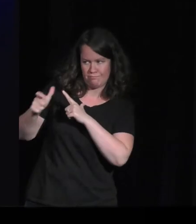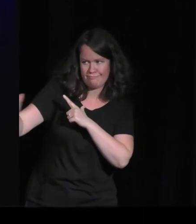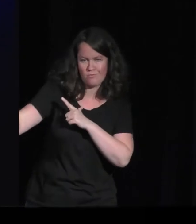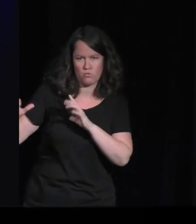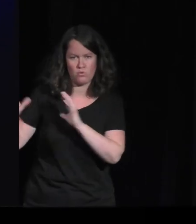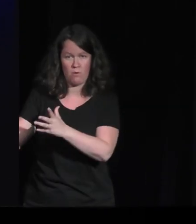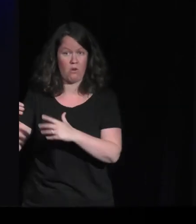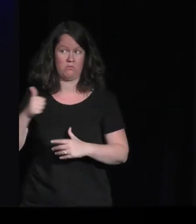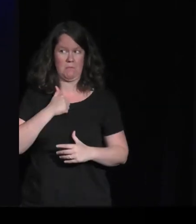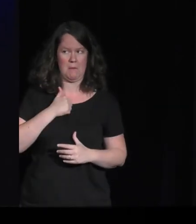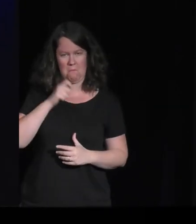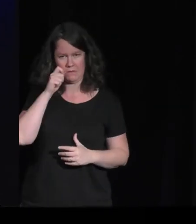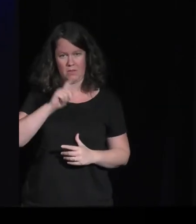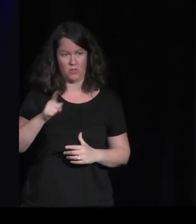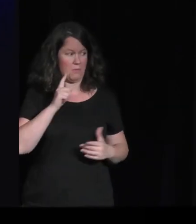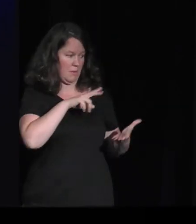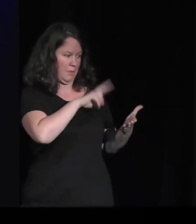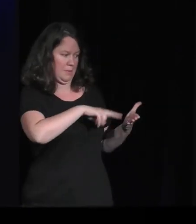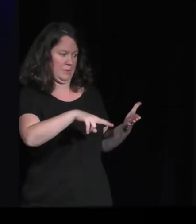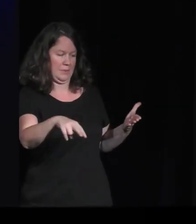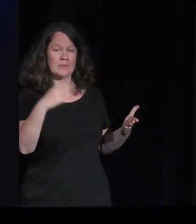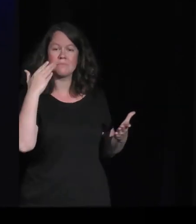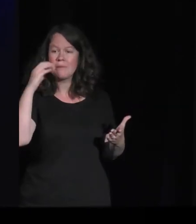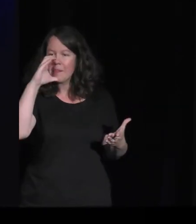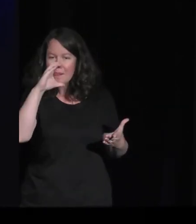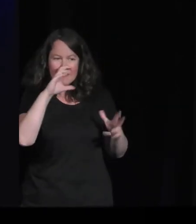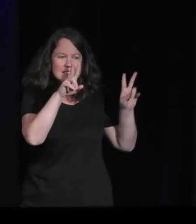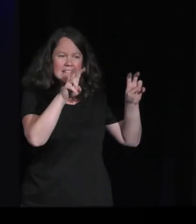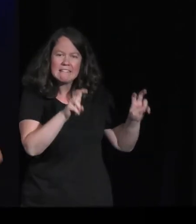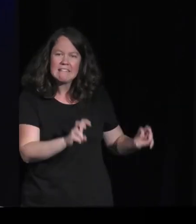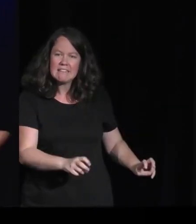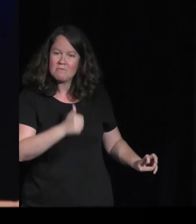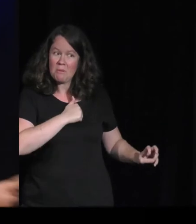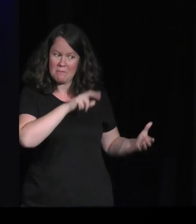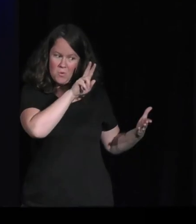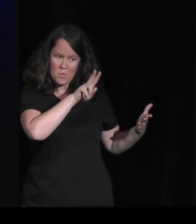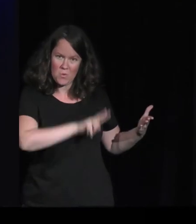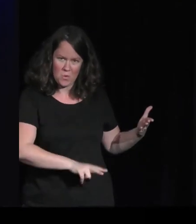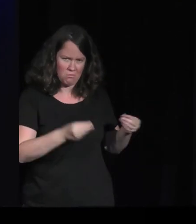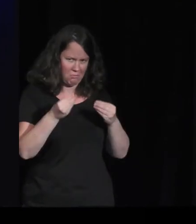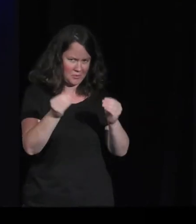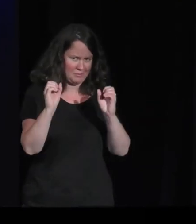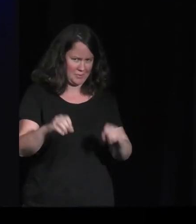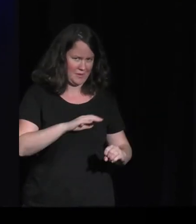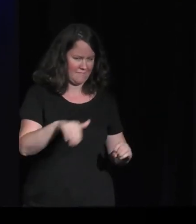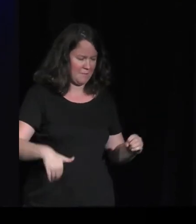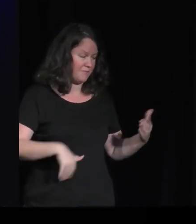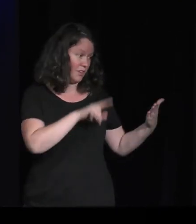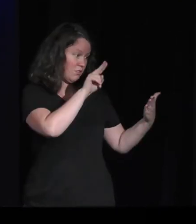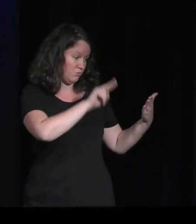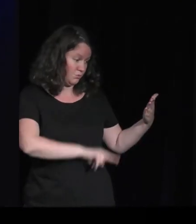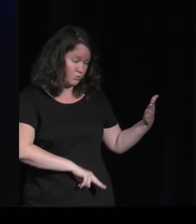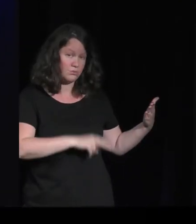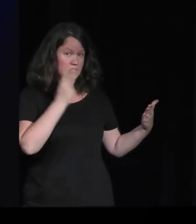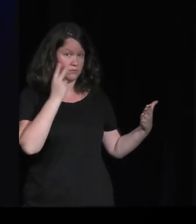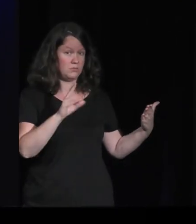que je filerai, si ça vous intéresse, ma biblio derrière. Donc voilà, j'ai trouvé un certain nombre de choses qui recoupent en partie ce que tu as dit. Peut-être qu